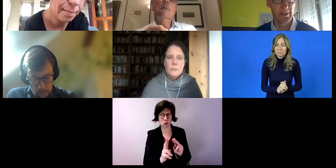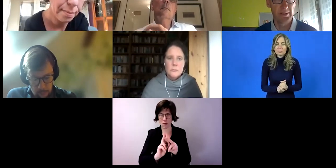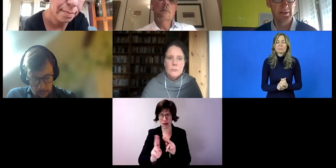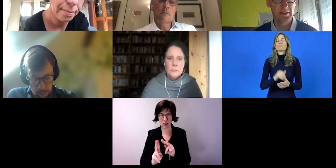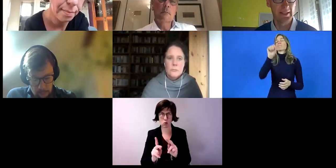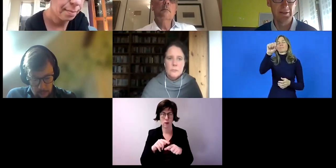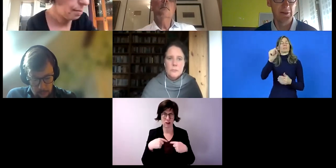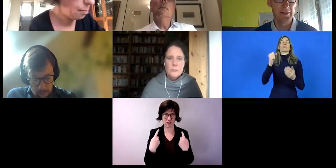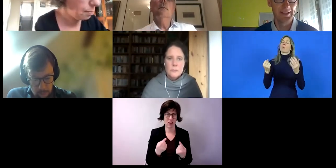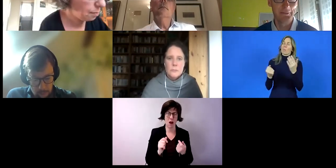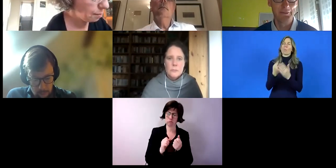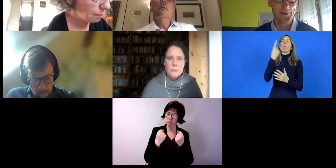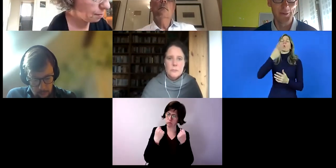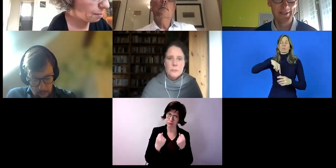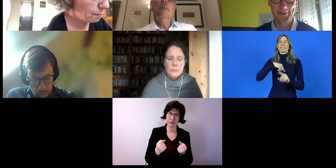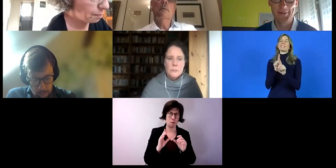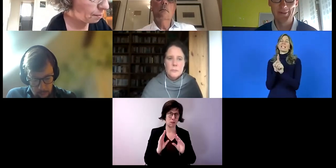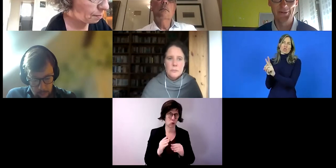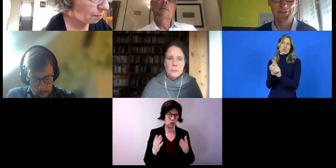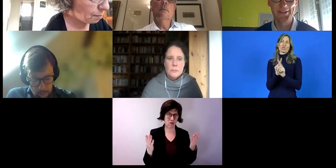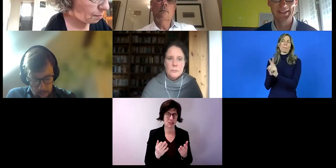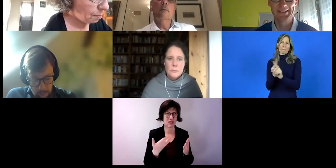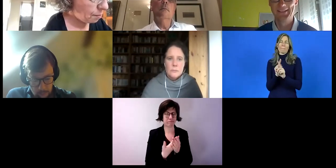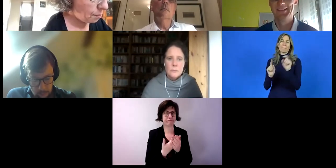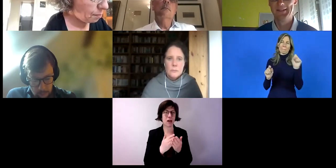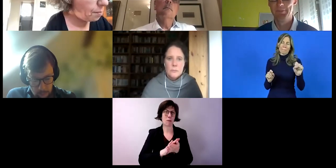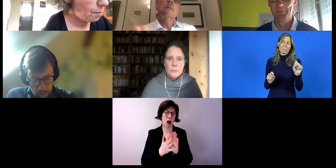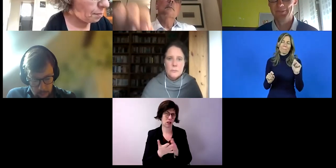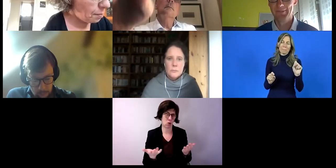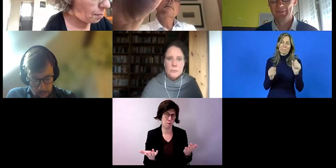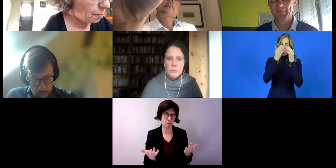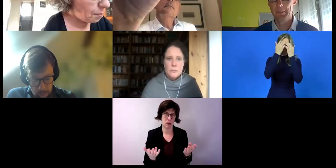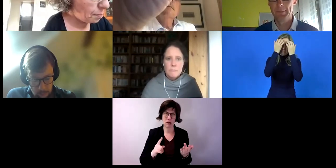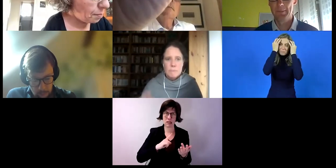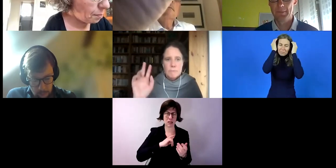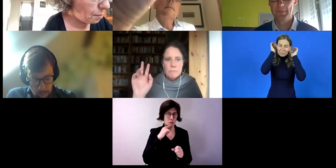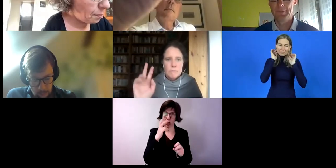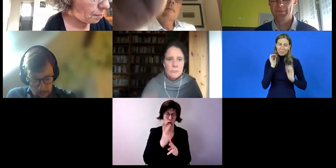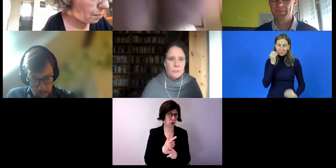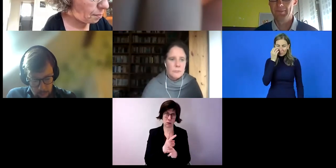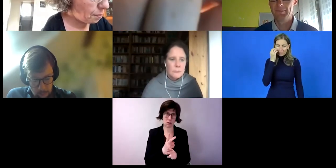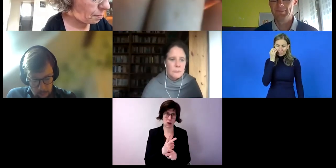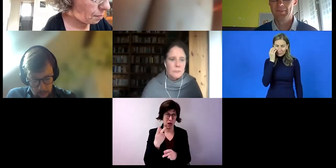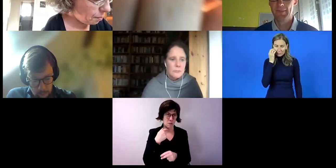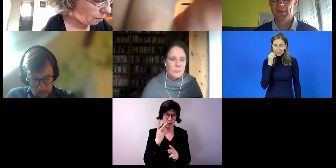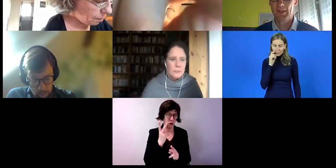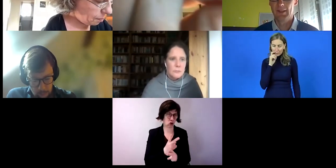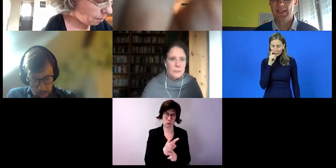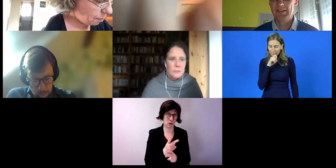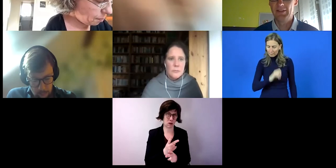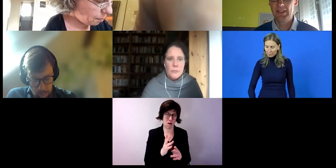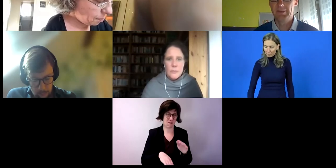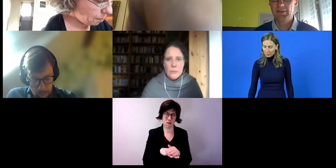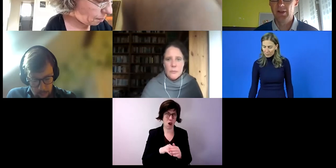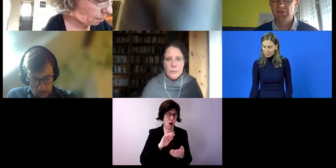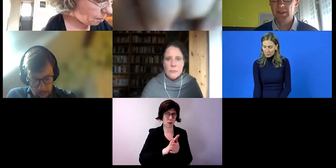das wir am meisten nutzen, sind solche Praktika. Da kann ich eigentlich nur bestätigen, was sie sagen von der